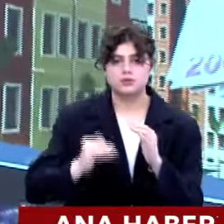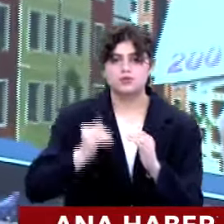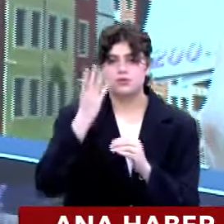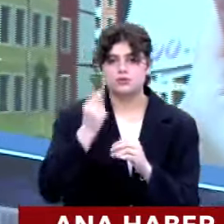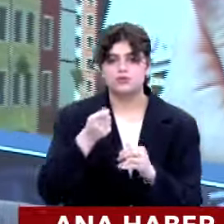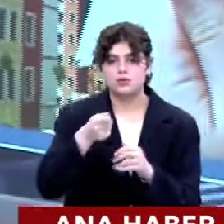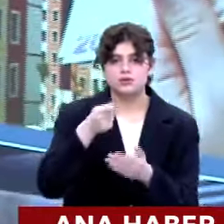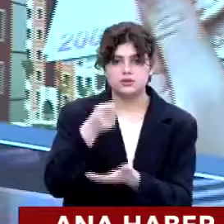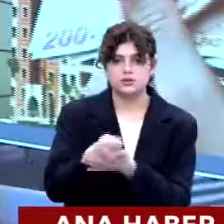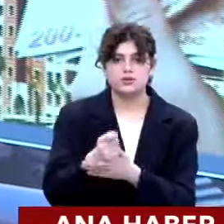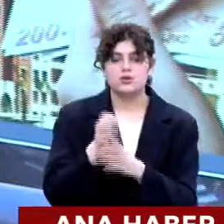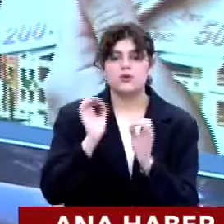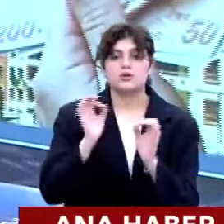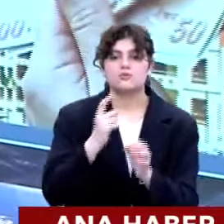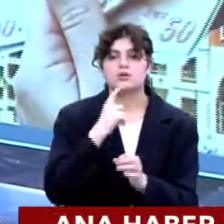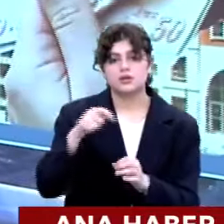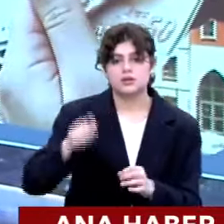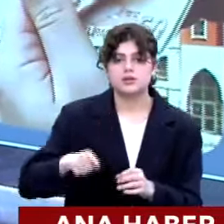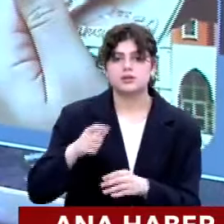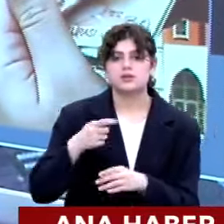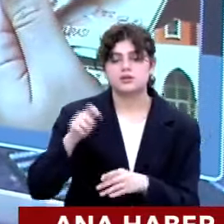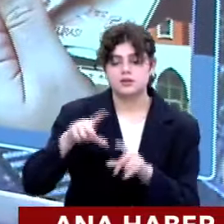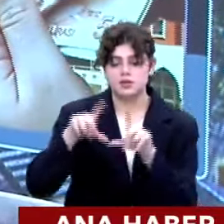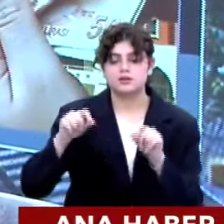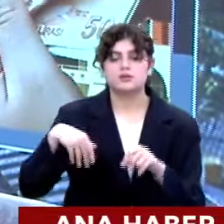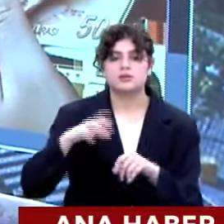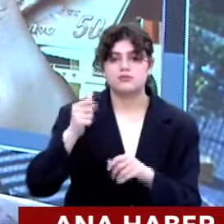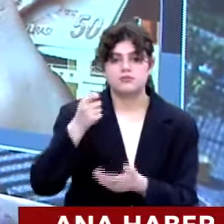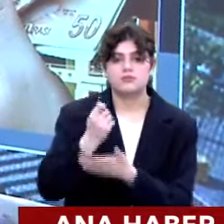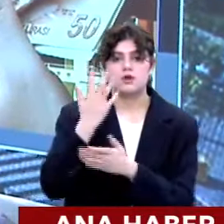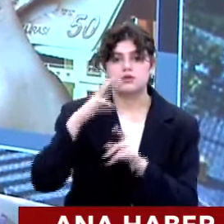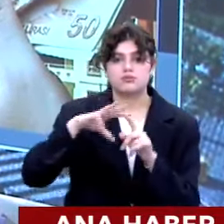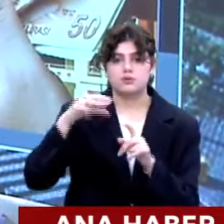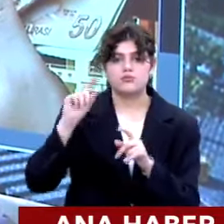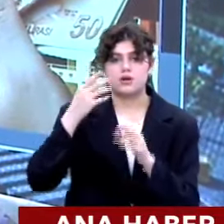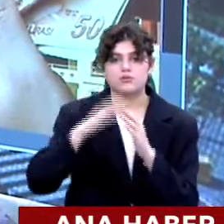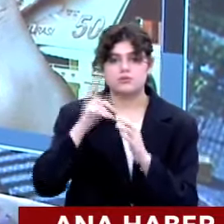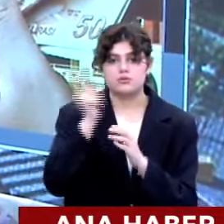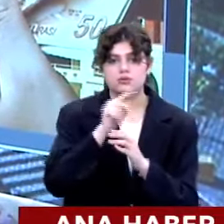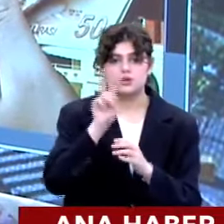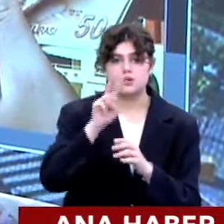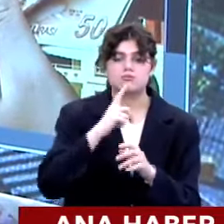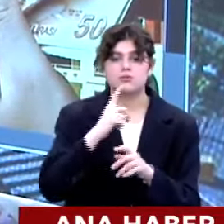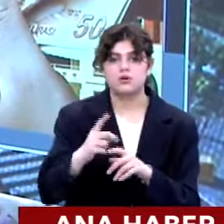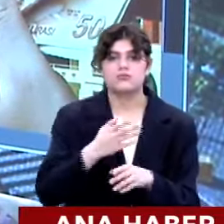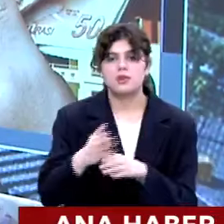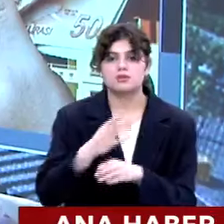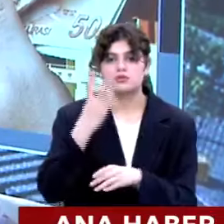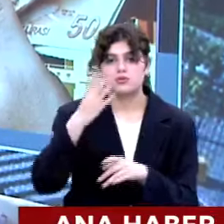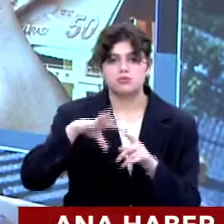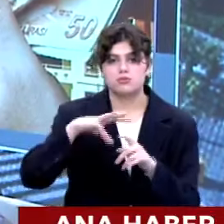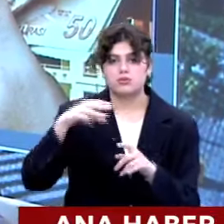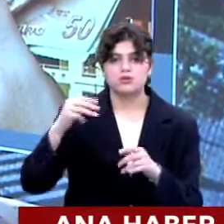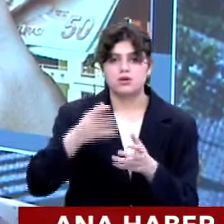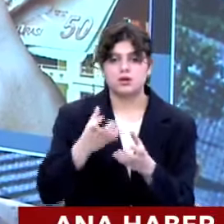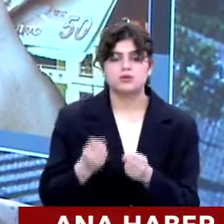Nakit paranın önemi burada şu anda ortaya çıkıyor. 5 milyon liralık bir ev %20 iskonto pazarlıkla 4 milyon